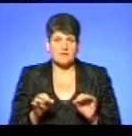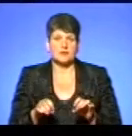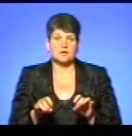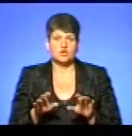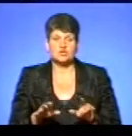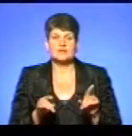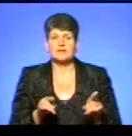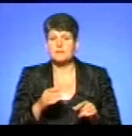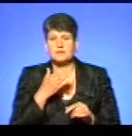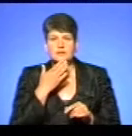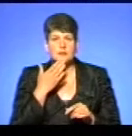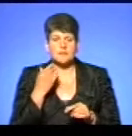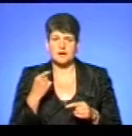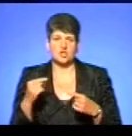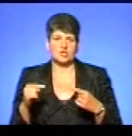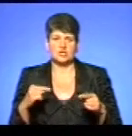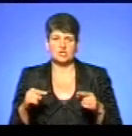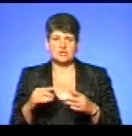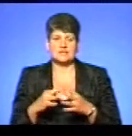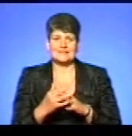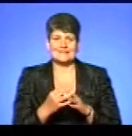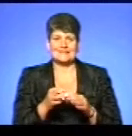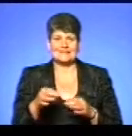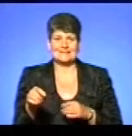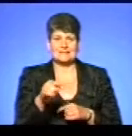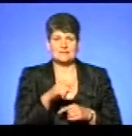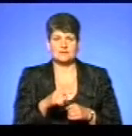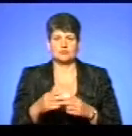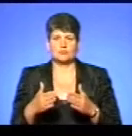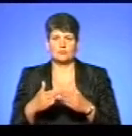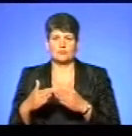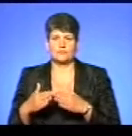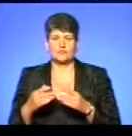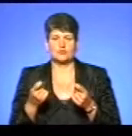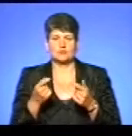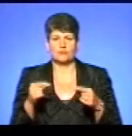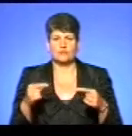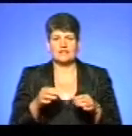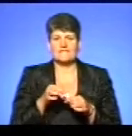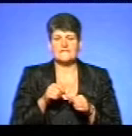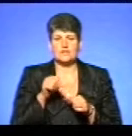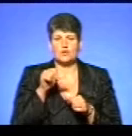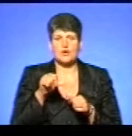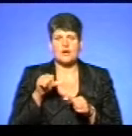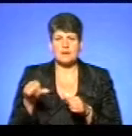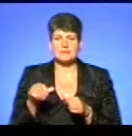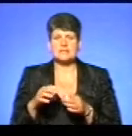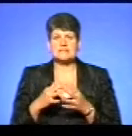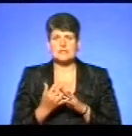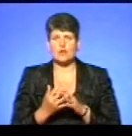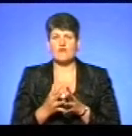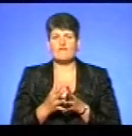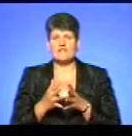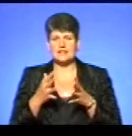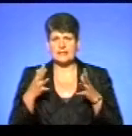тому що ті там нема, там при інших населенних пунктах, що йде межа в межу дворі, там трошка інакше. Вони так дуть від окремлі, слухо-то велике заплощення, а дворі розкиднені.